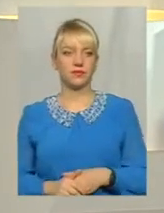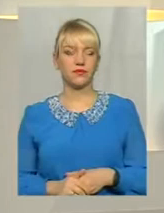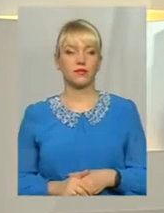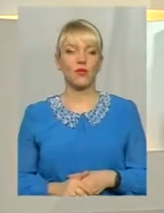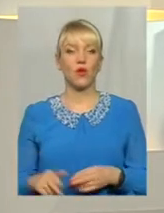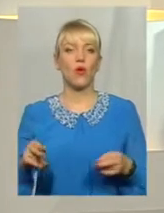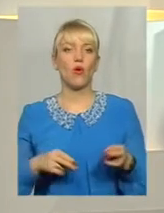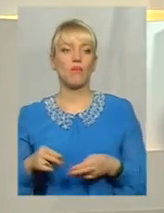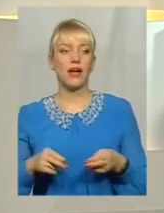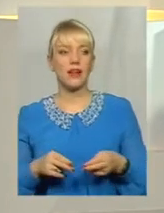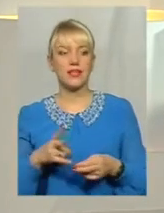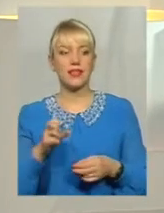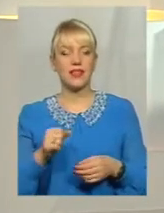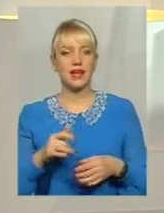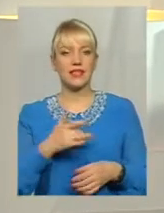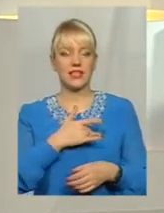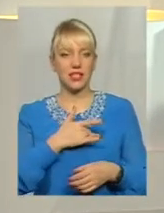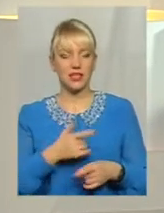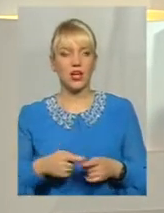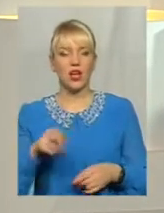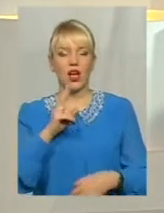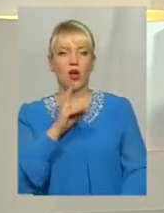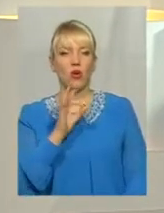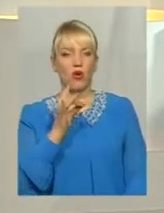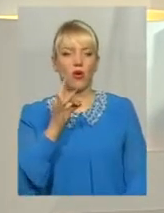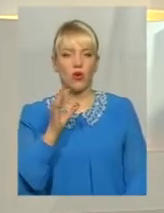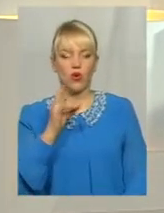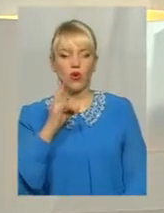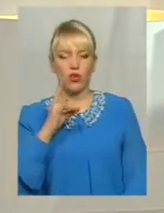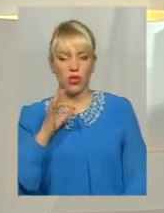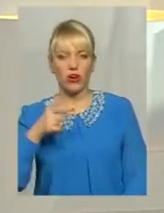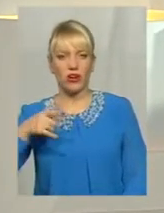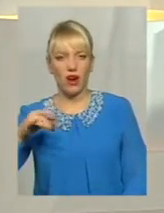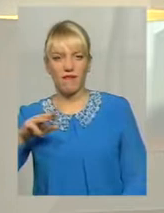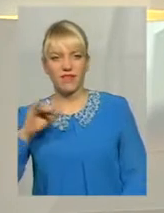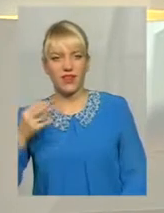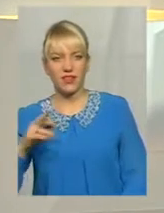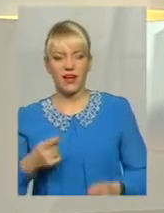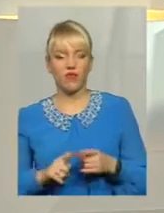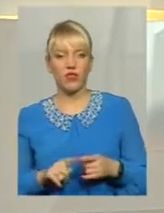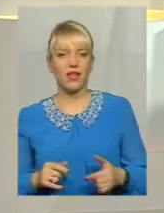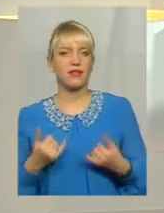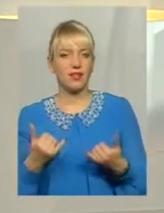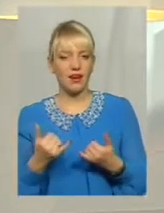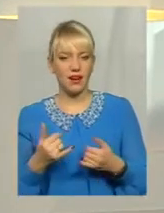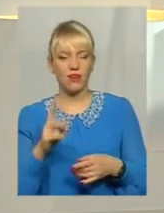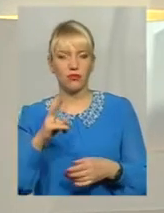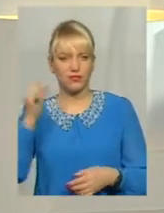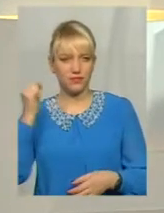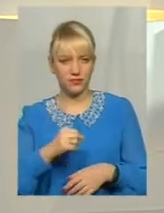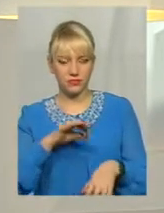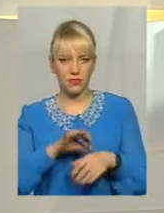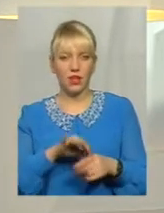Операції на серці Власне на рахунок коронарографії Сказав що вона для ургентних пацієнтів Це інфаркт і міокардо